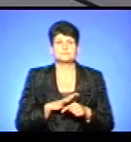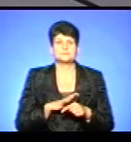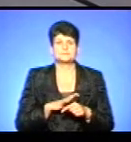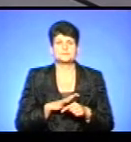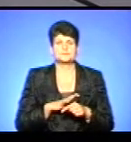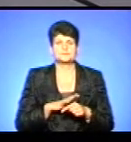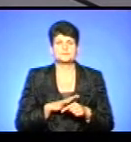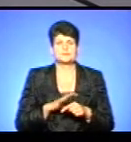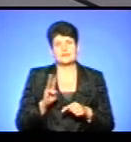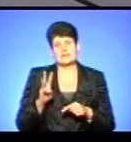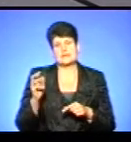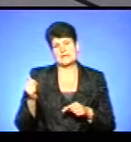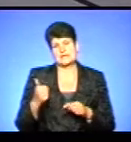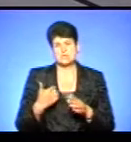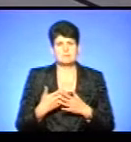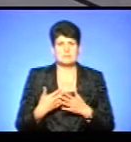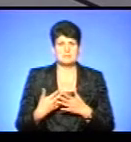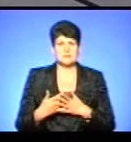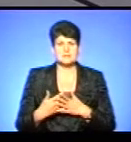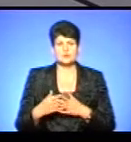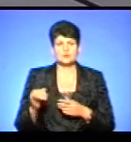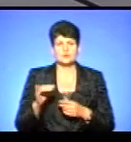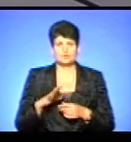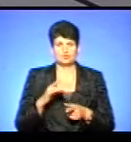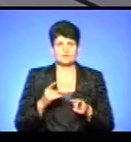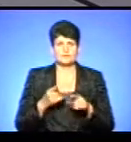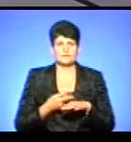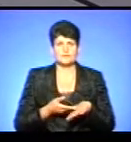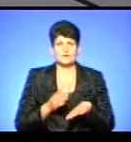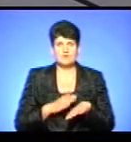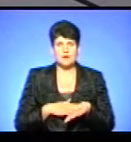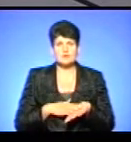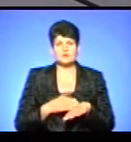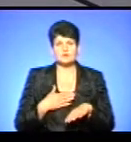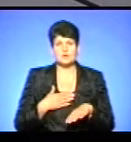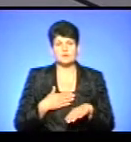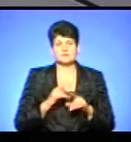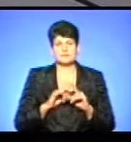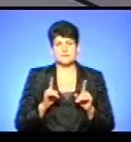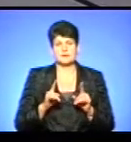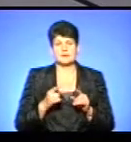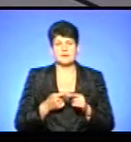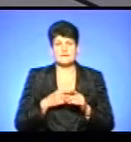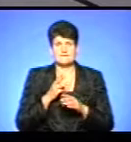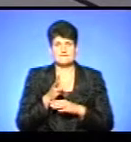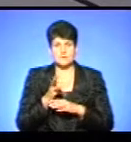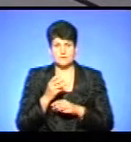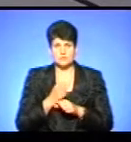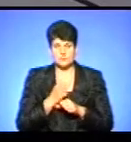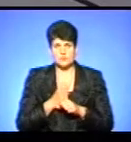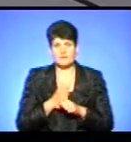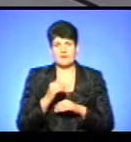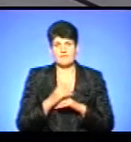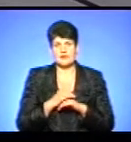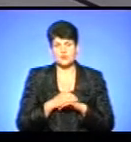десь третій тиждень приблизно. І було дійсно важко, через те, що взагалі моє специфіки, я знімав відео, потім вечерем ті відео